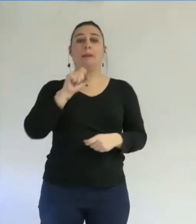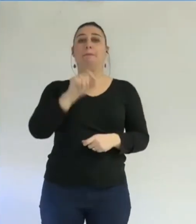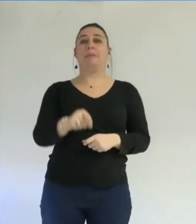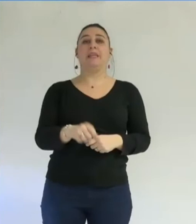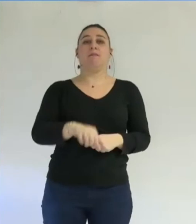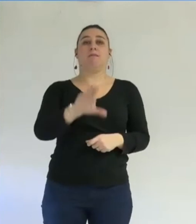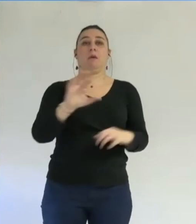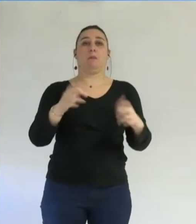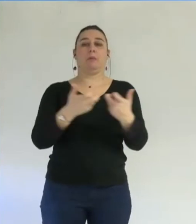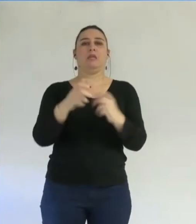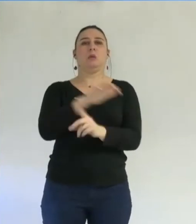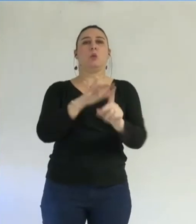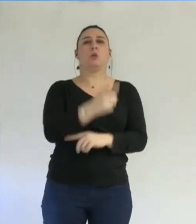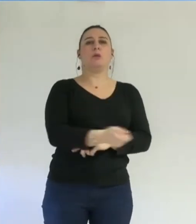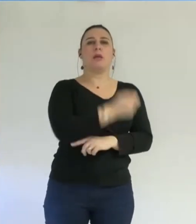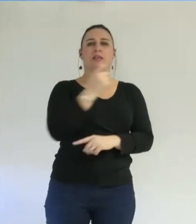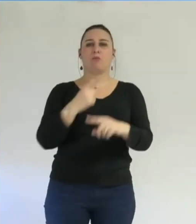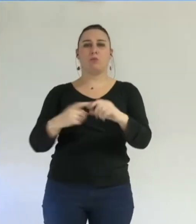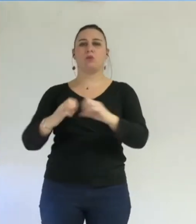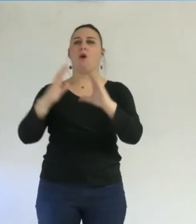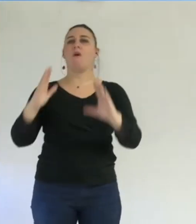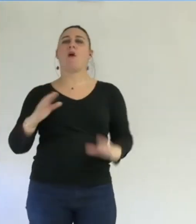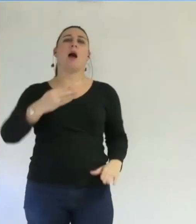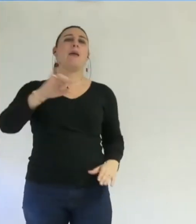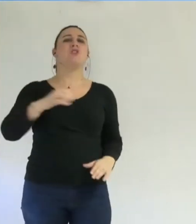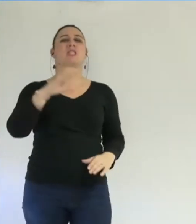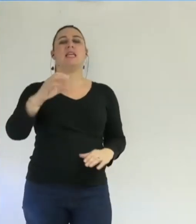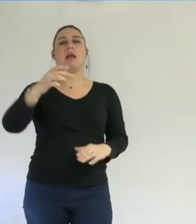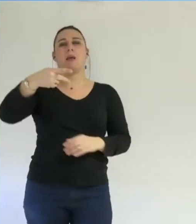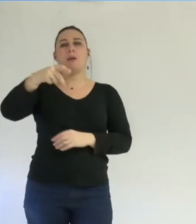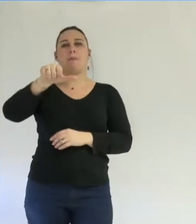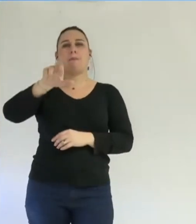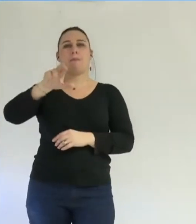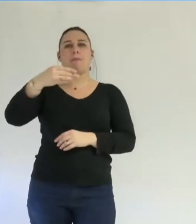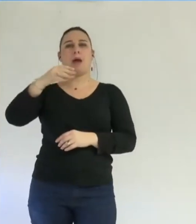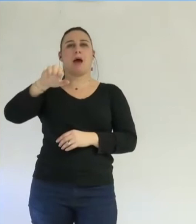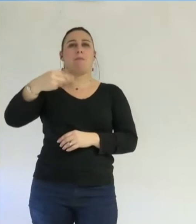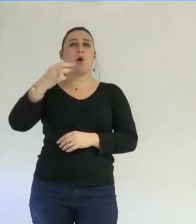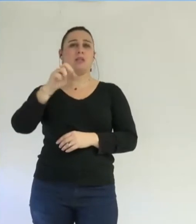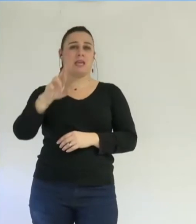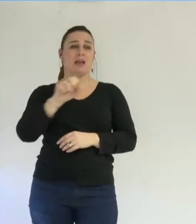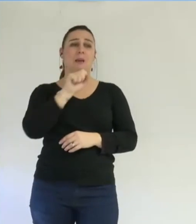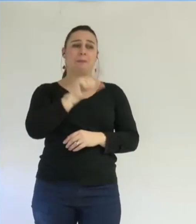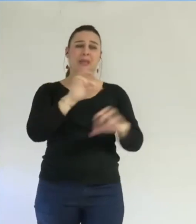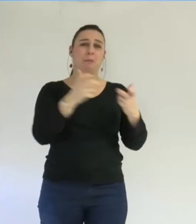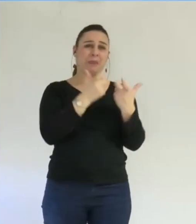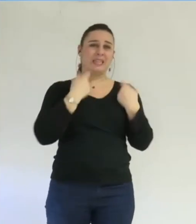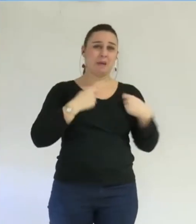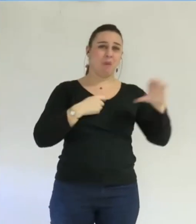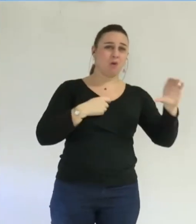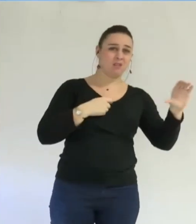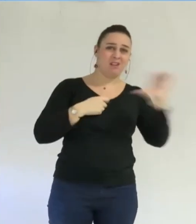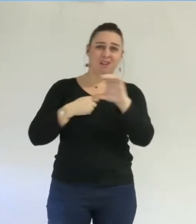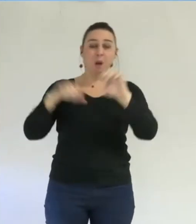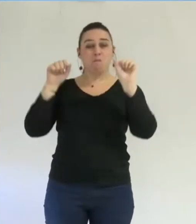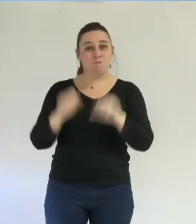d'évoquer le socio-éducatif et le foyer Parmentier ou la MJC, avec ce montant, vous auriez pu maintenir toute l